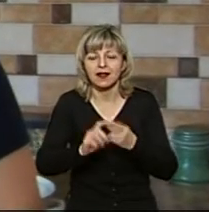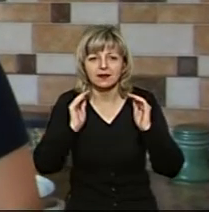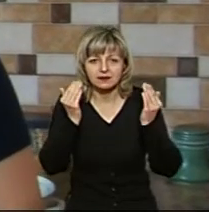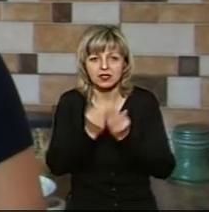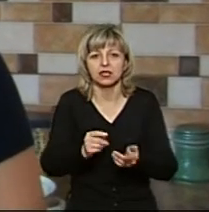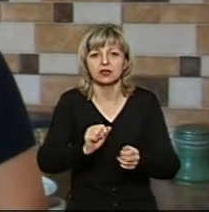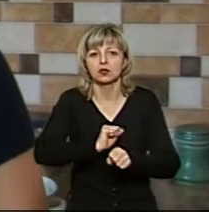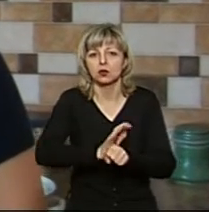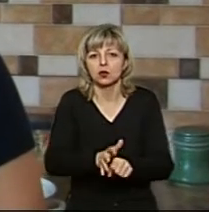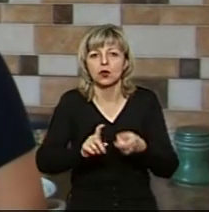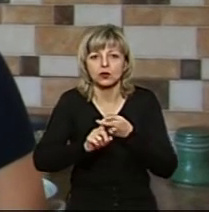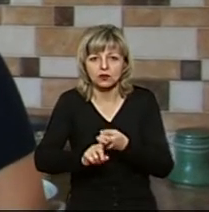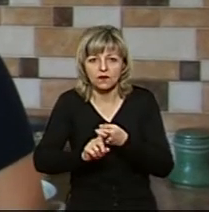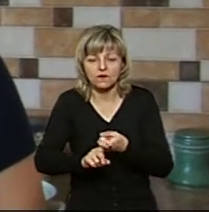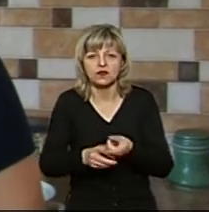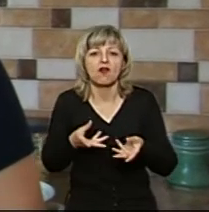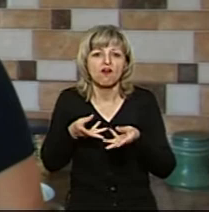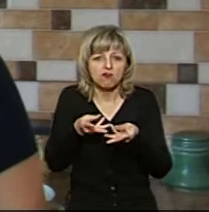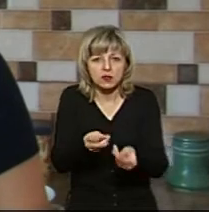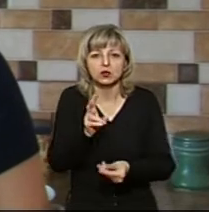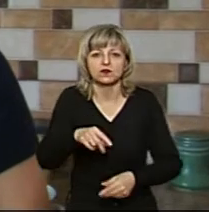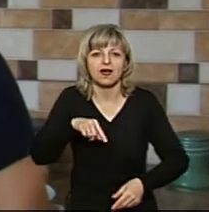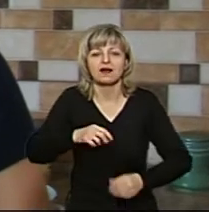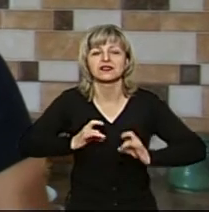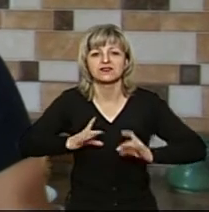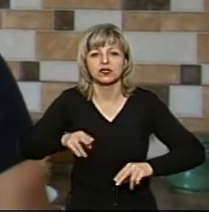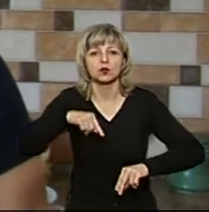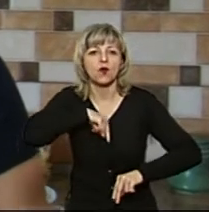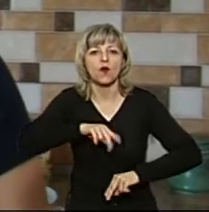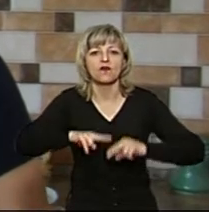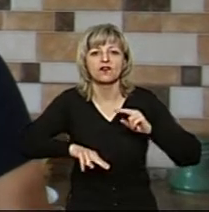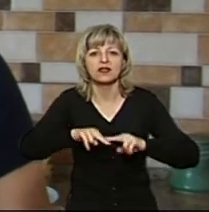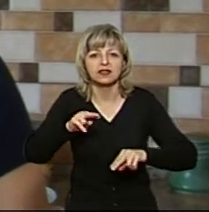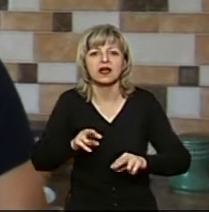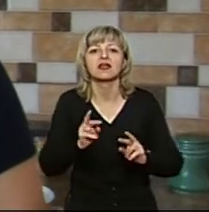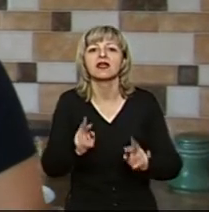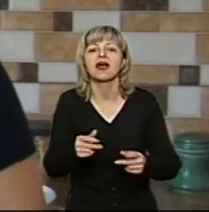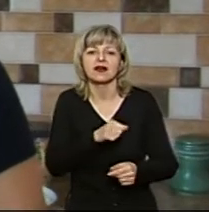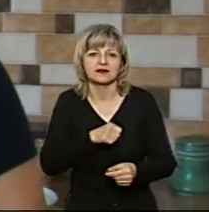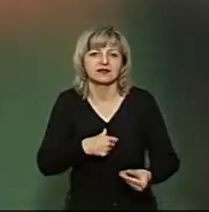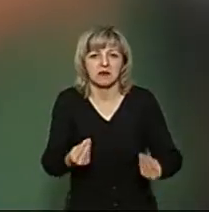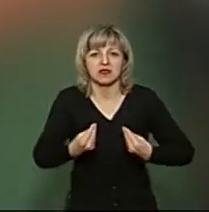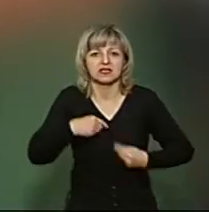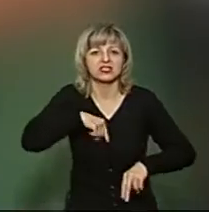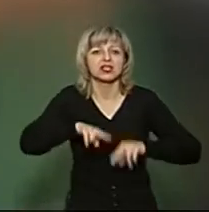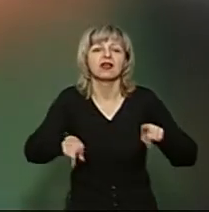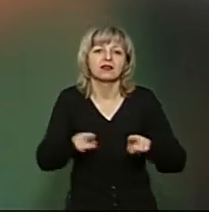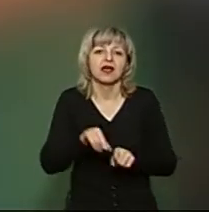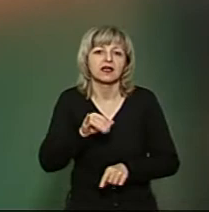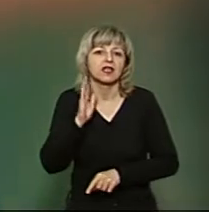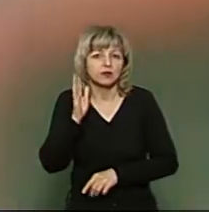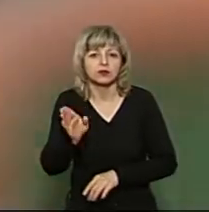вплинуло на святковий настрій, але як собі сам задесиш настрій, такий він і буде». Господиня